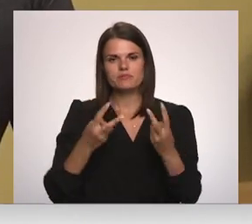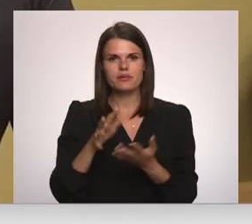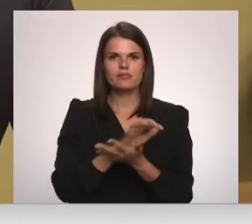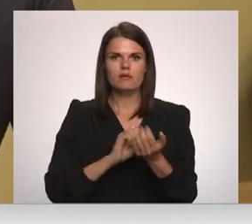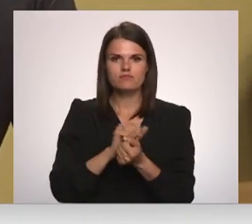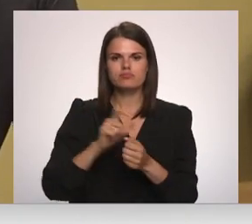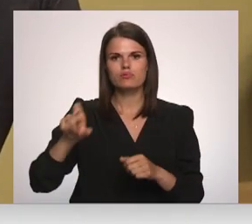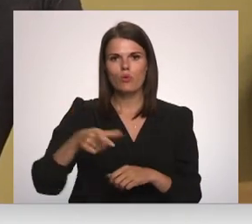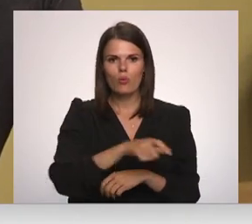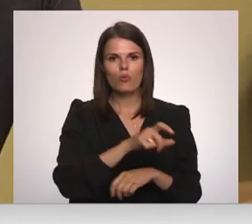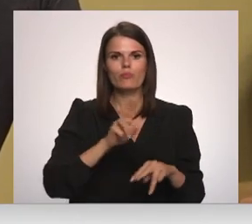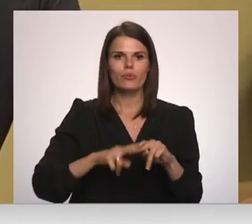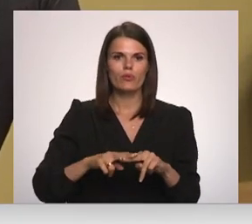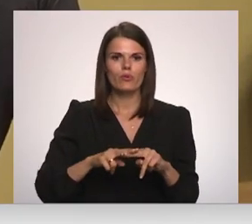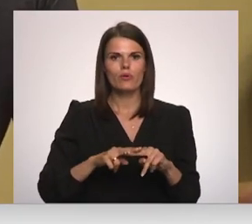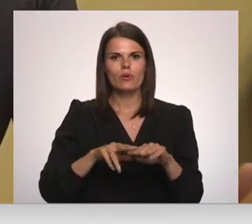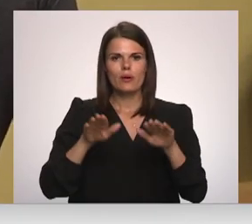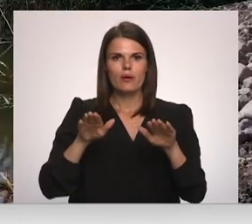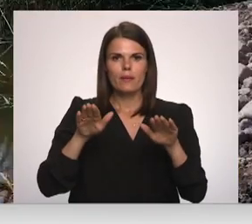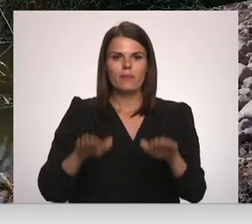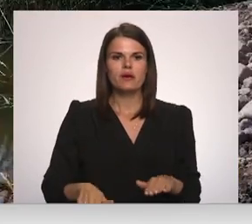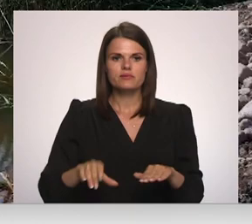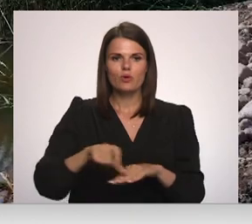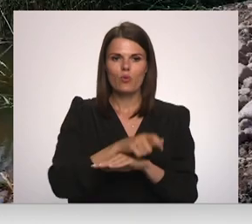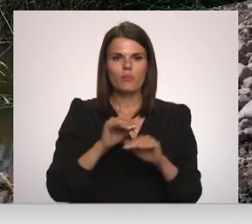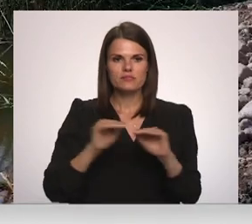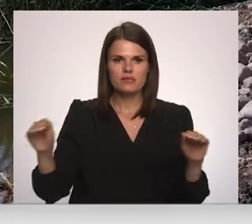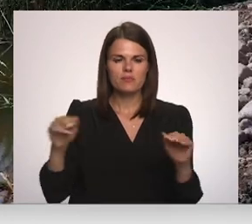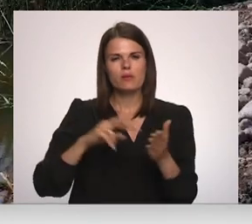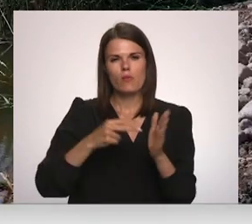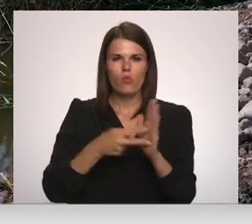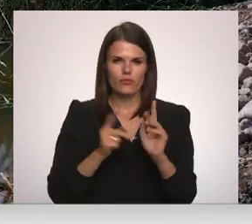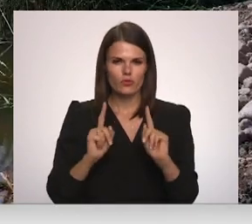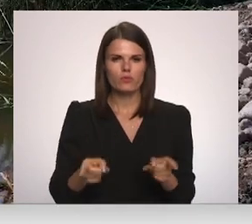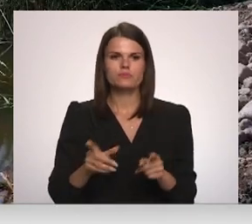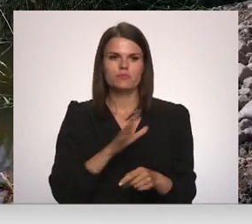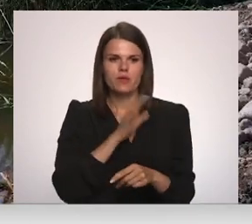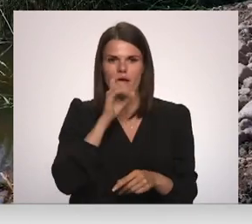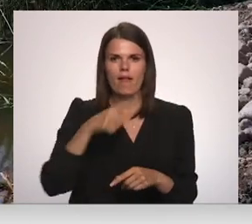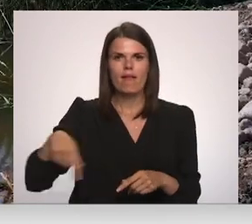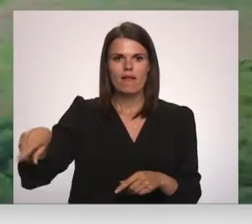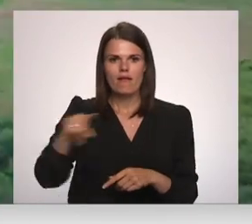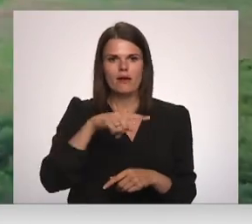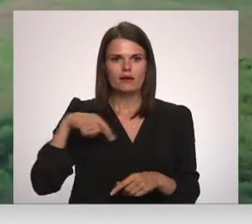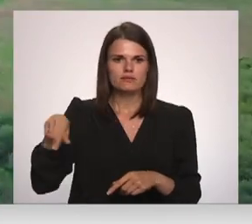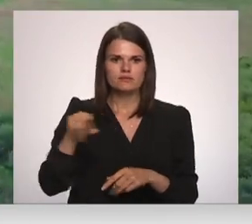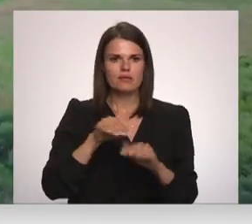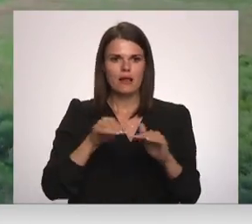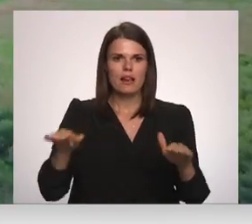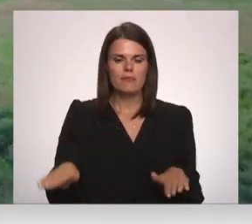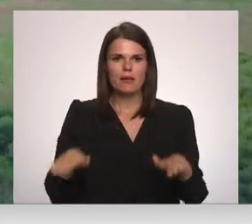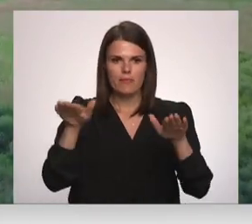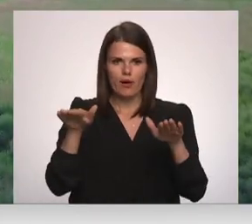upi un pazernāt upas līmeni. Tas nodoms jau bija ezeru, līmeni